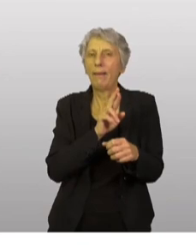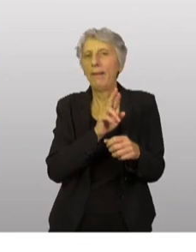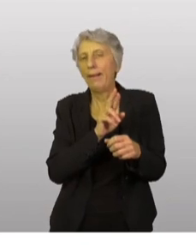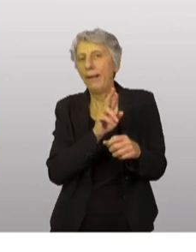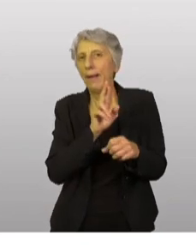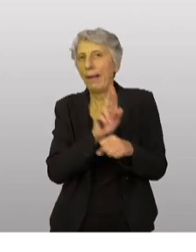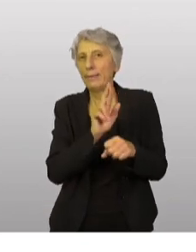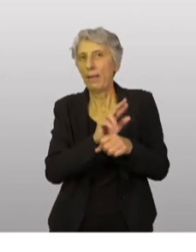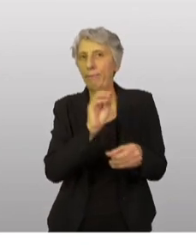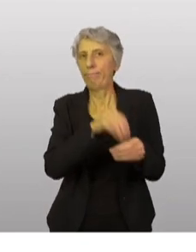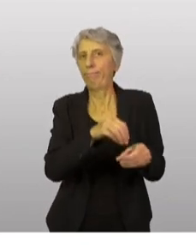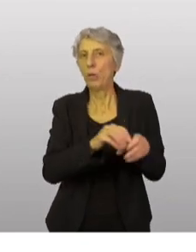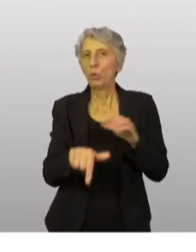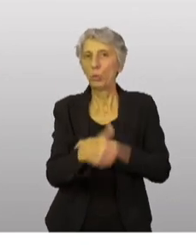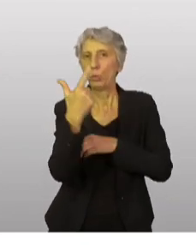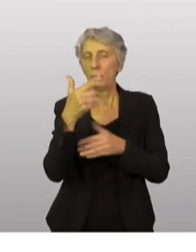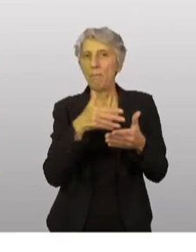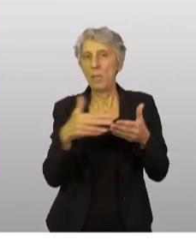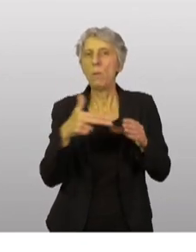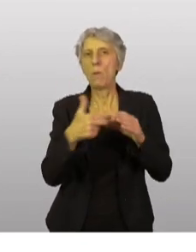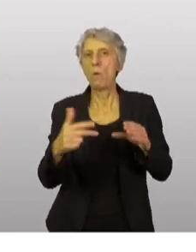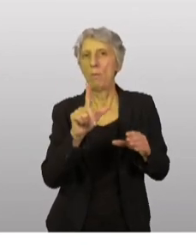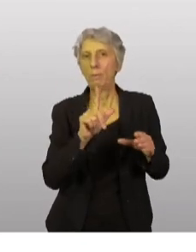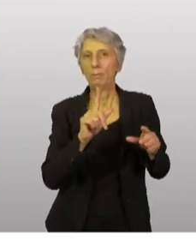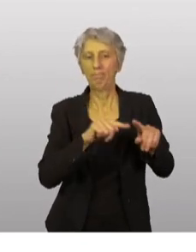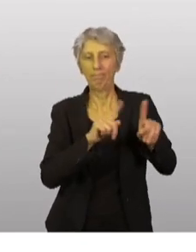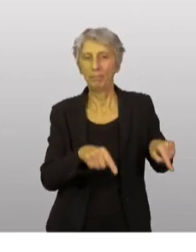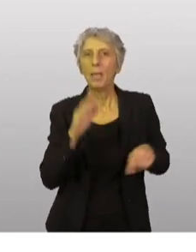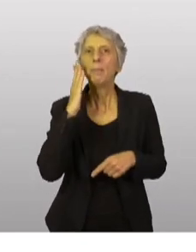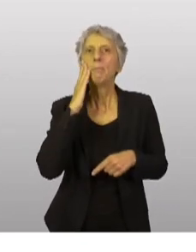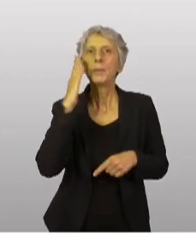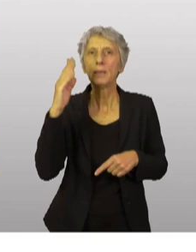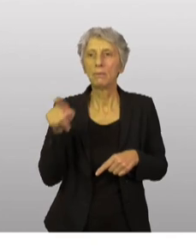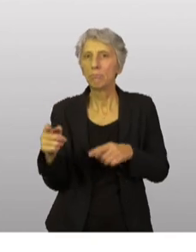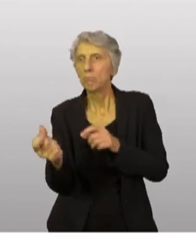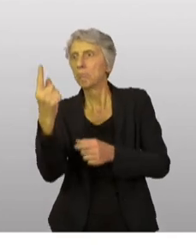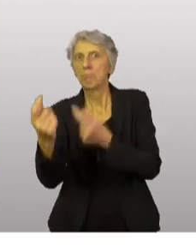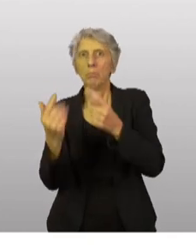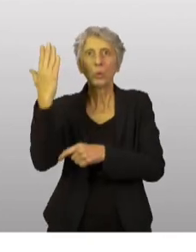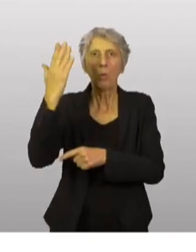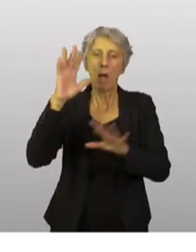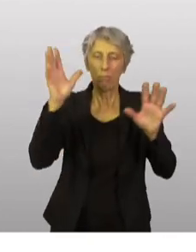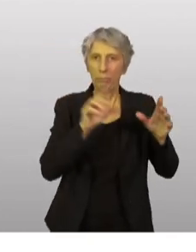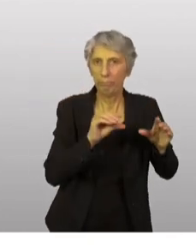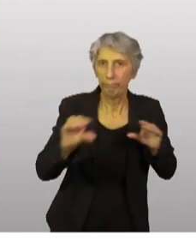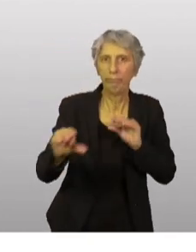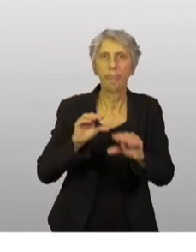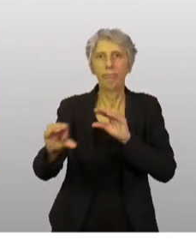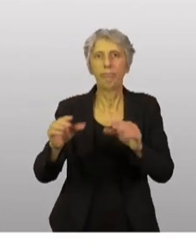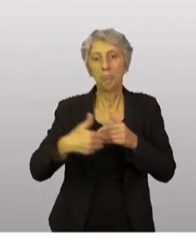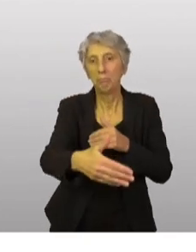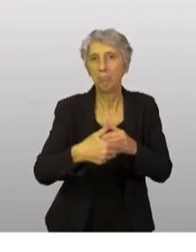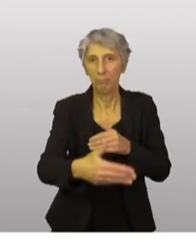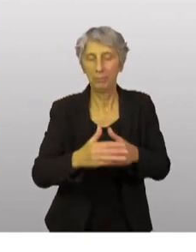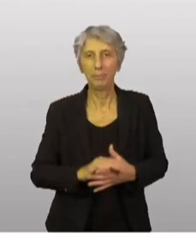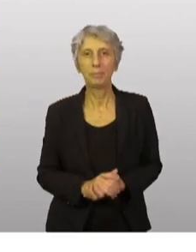de 12 millions d'euros, en complément de ce que j'ai annoncé, pour répondre à de nouveaux besoins qui pourraient émerger dans les semaines qui